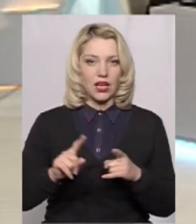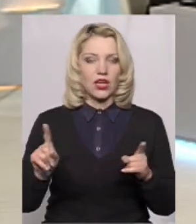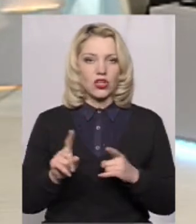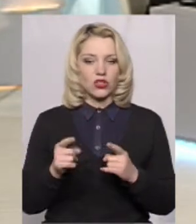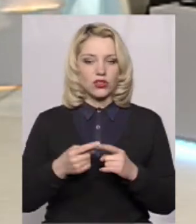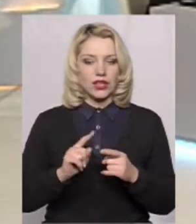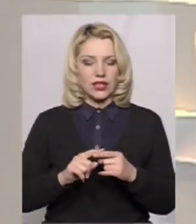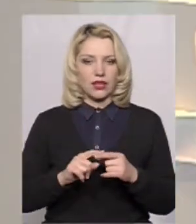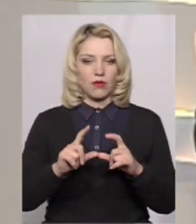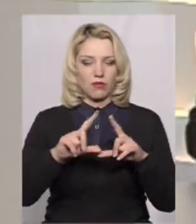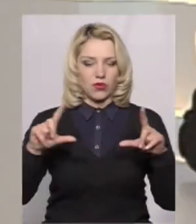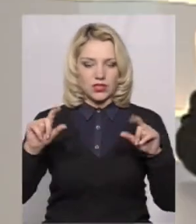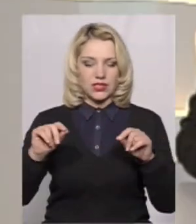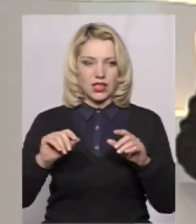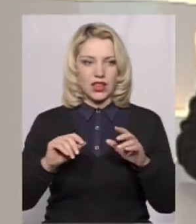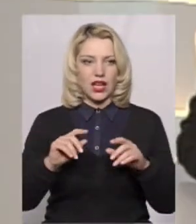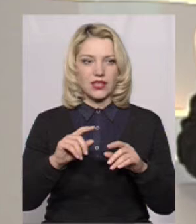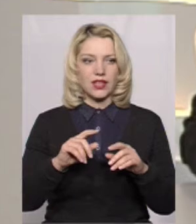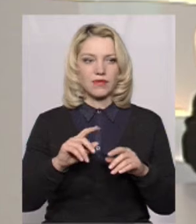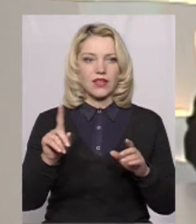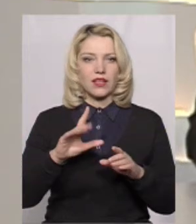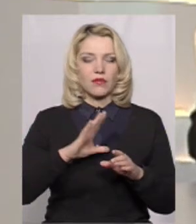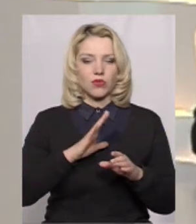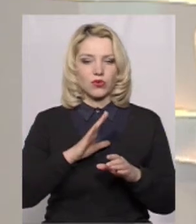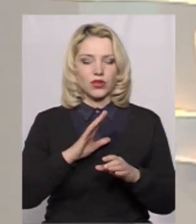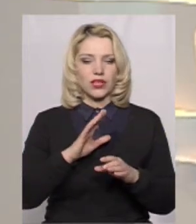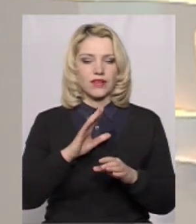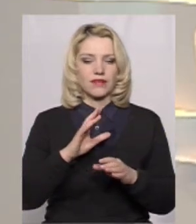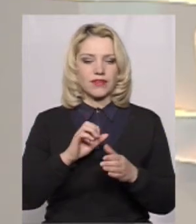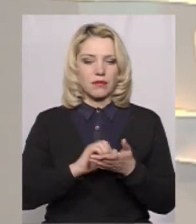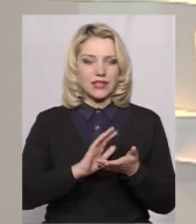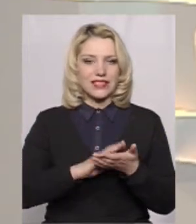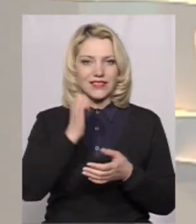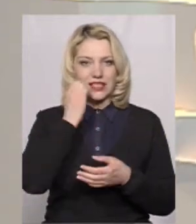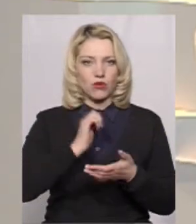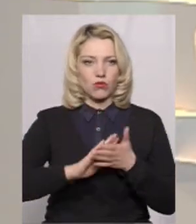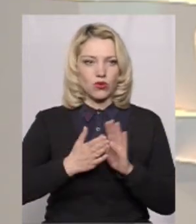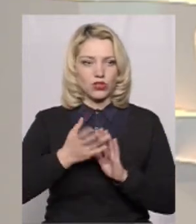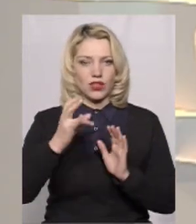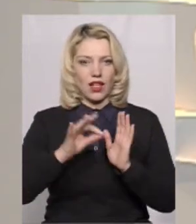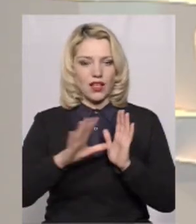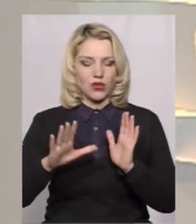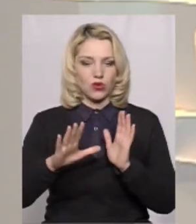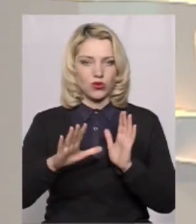те посилання, яке було в старому положенні, зокрема на